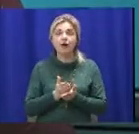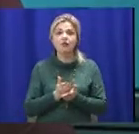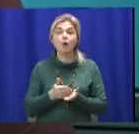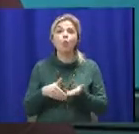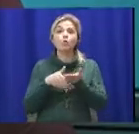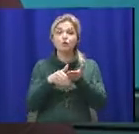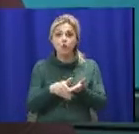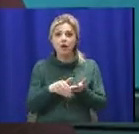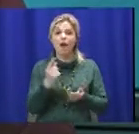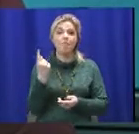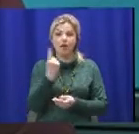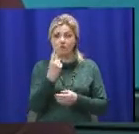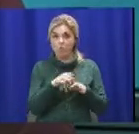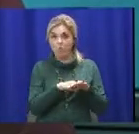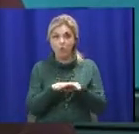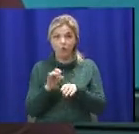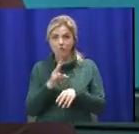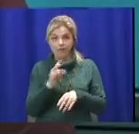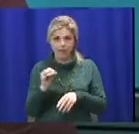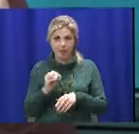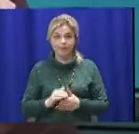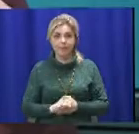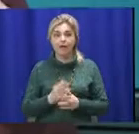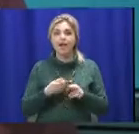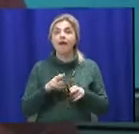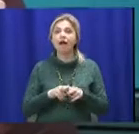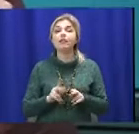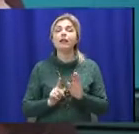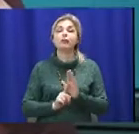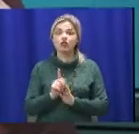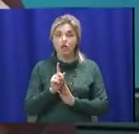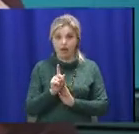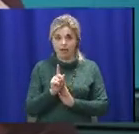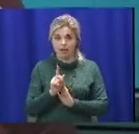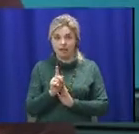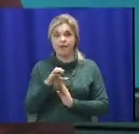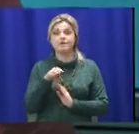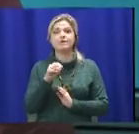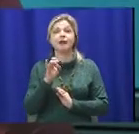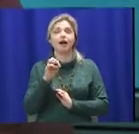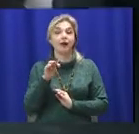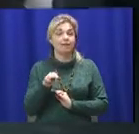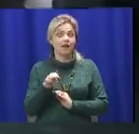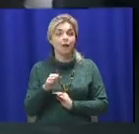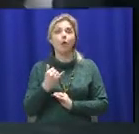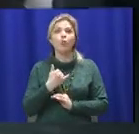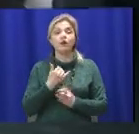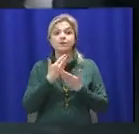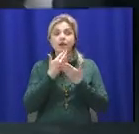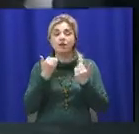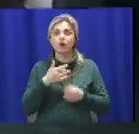на першому рівні. Ну, це начало, це старт. У нас нет